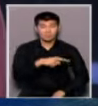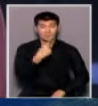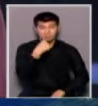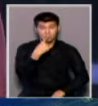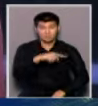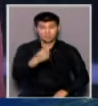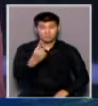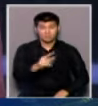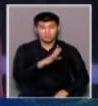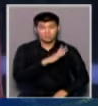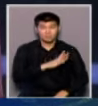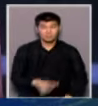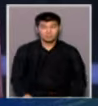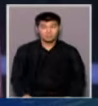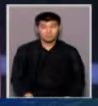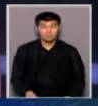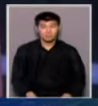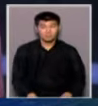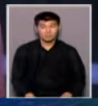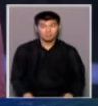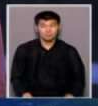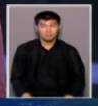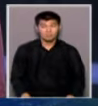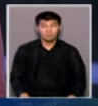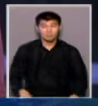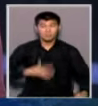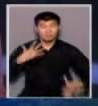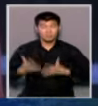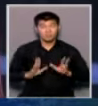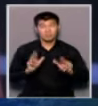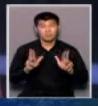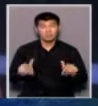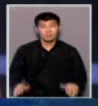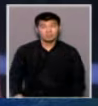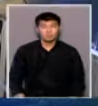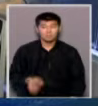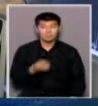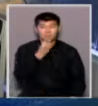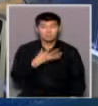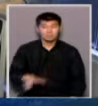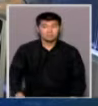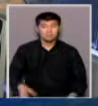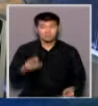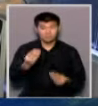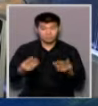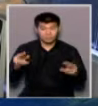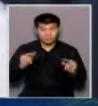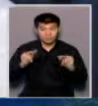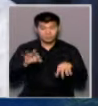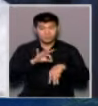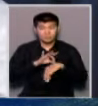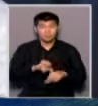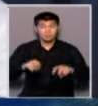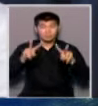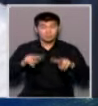Аға, емқанадан алған екен. Қазір көміргейіңіз қалай? Ал 30-тың әділ өтінішін